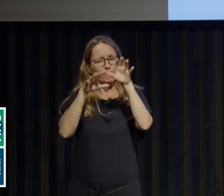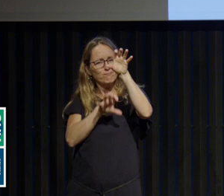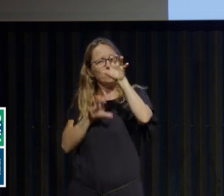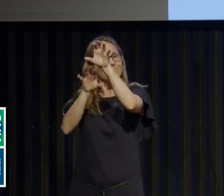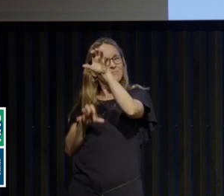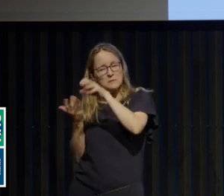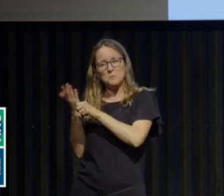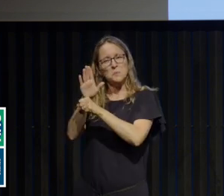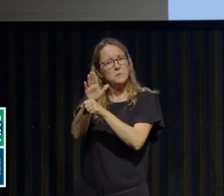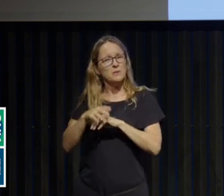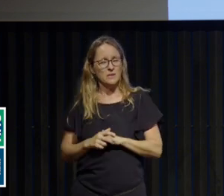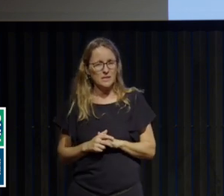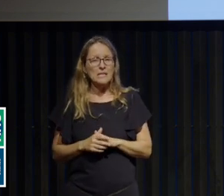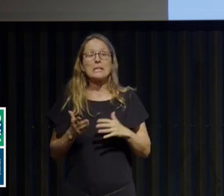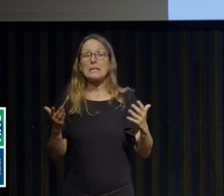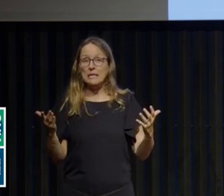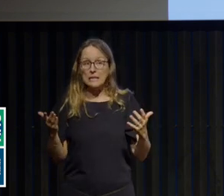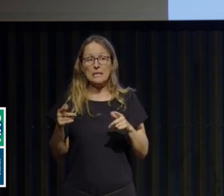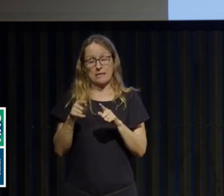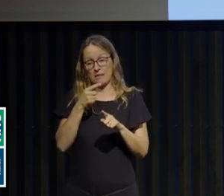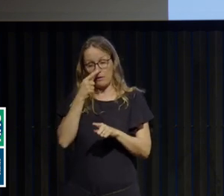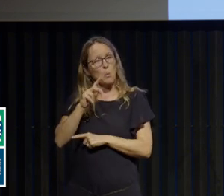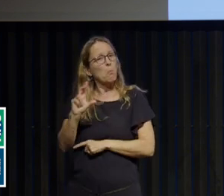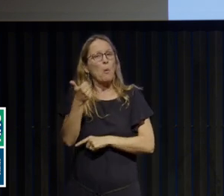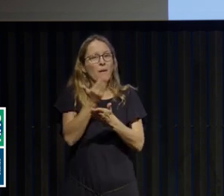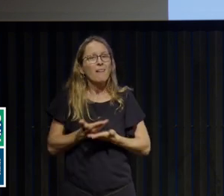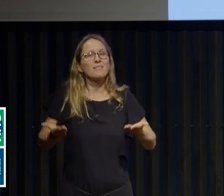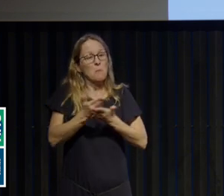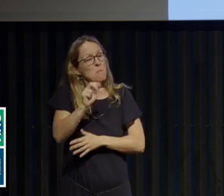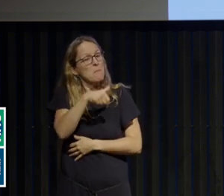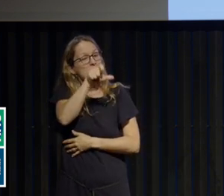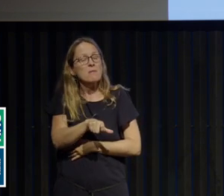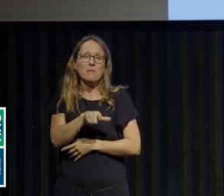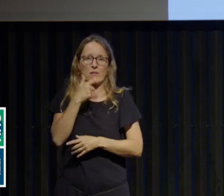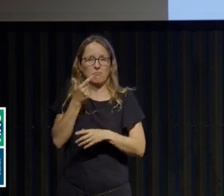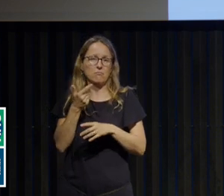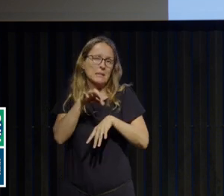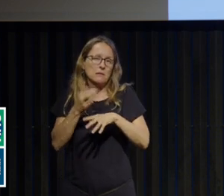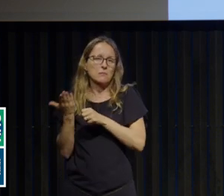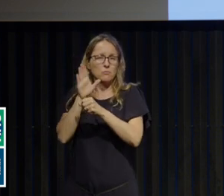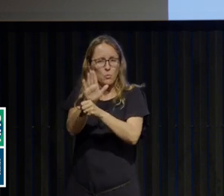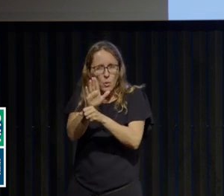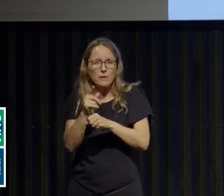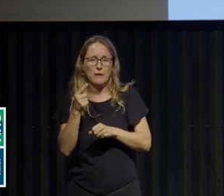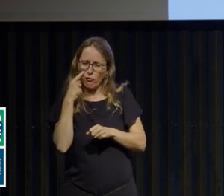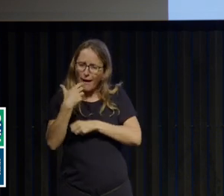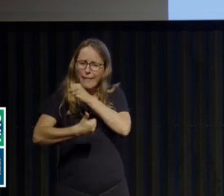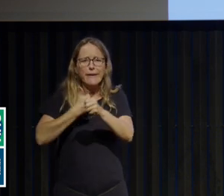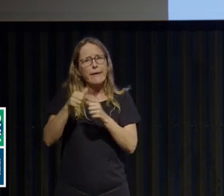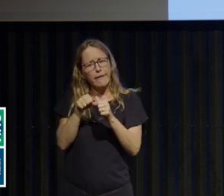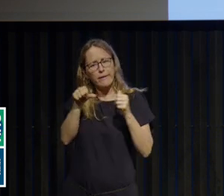du médecin qui a présenté ses premiers cas, voilà, avec, à quelques années d'intervalle, les